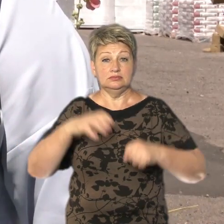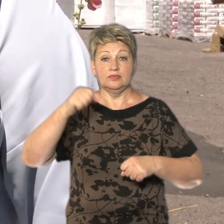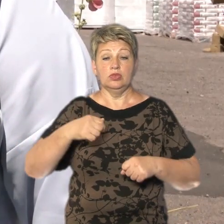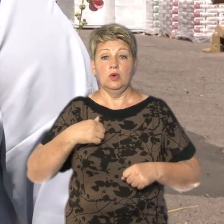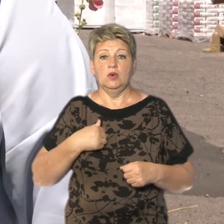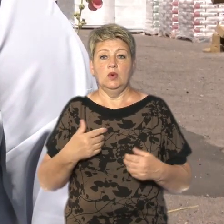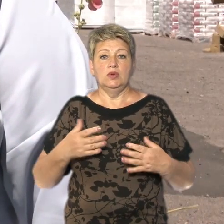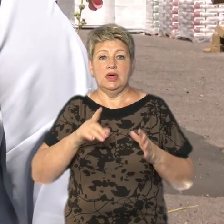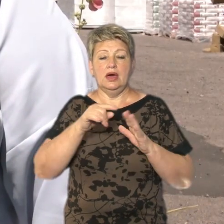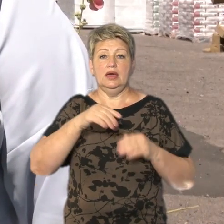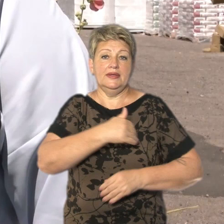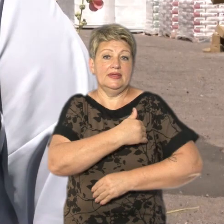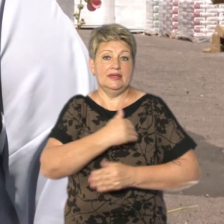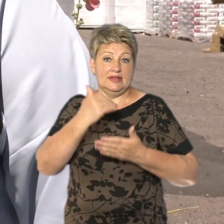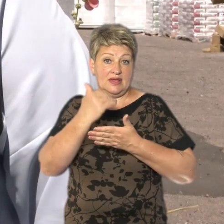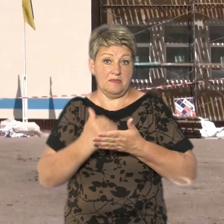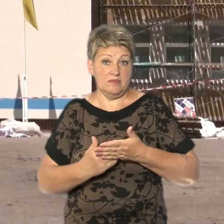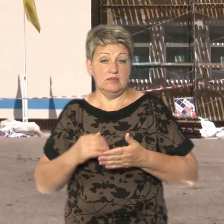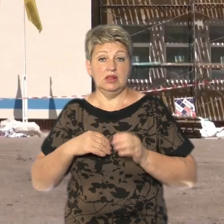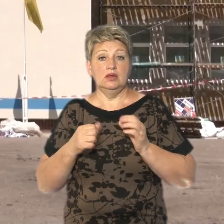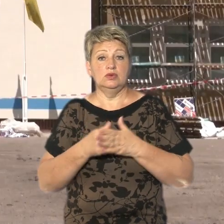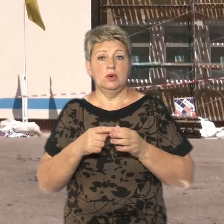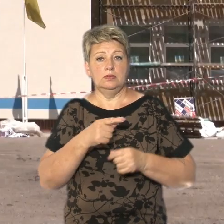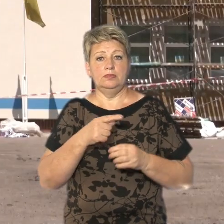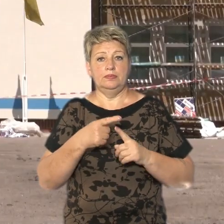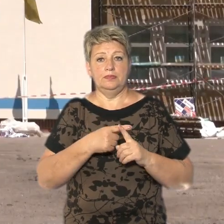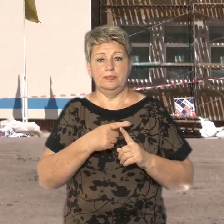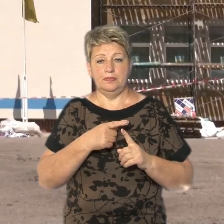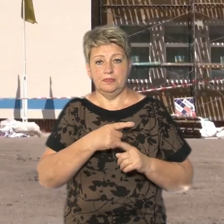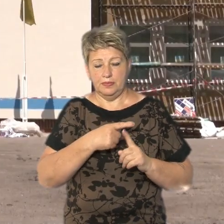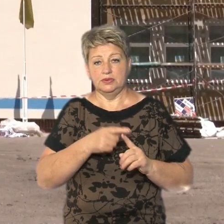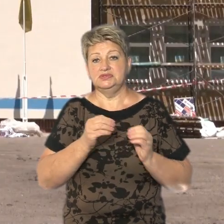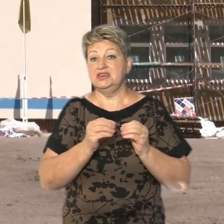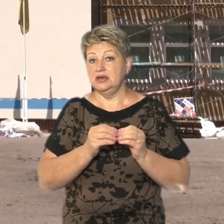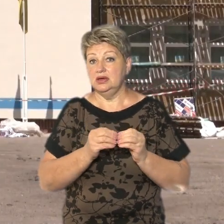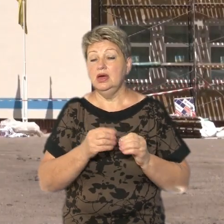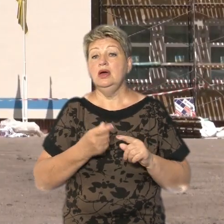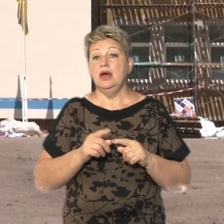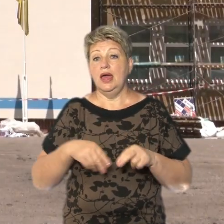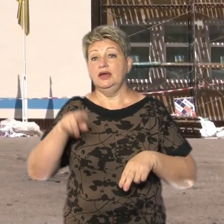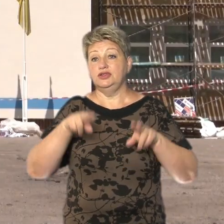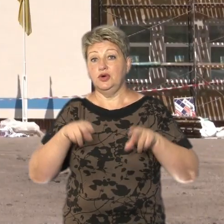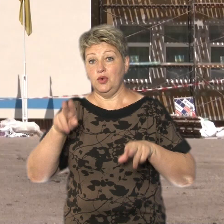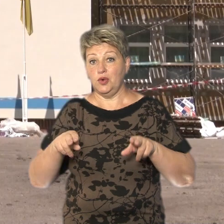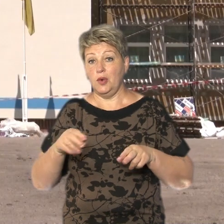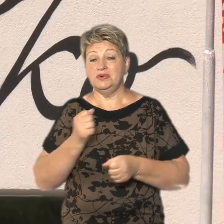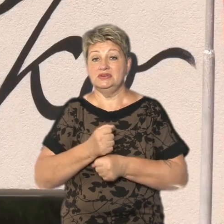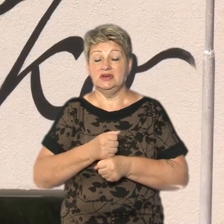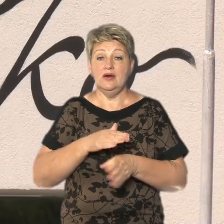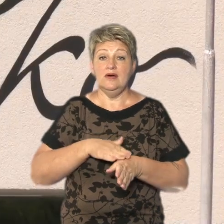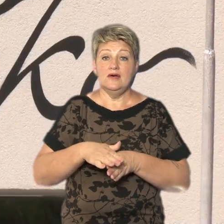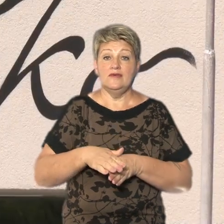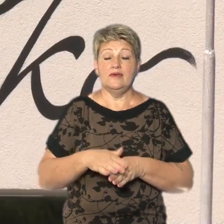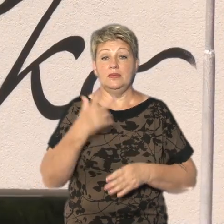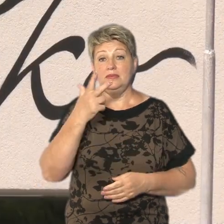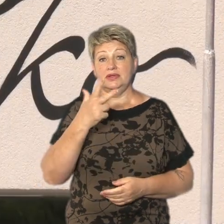опускалася температура в закладі навіть до 10 градусів. Ці розписи зробив Ігор Новіков, той самий художник, що три роки тому намалював на